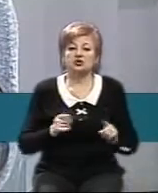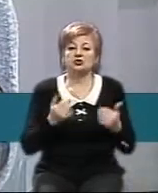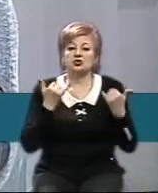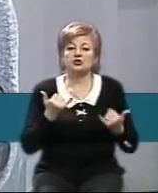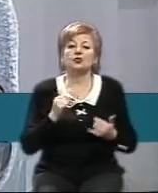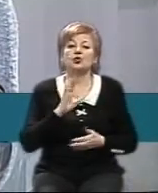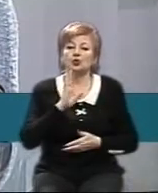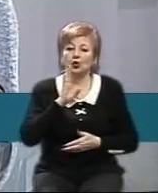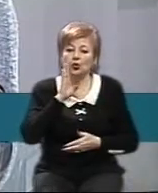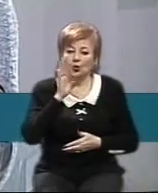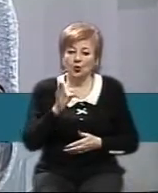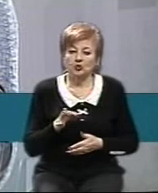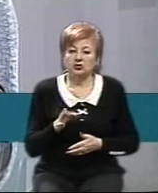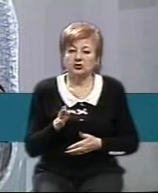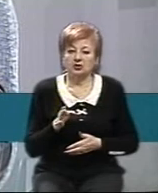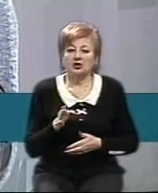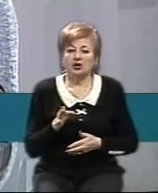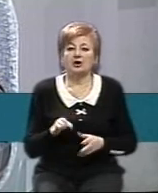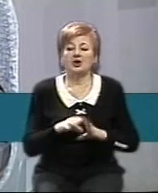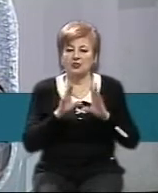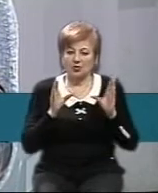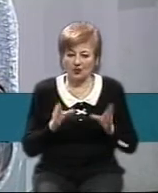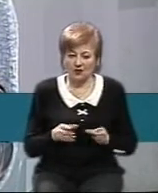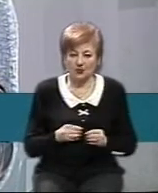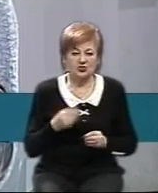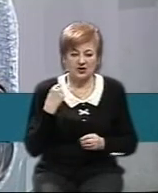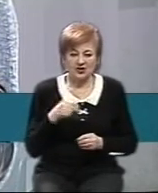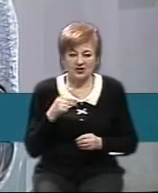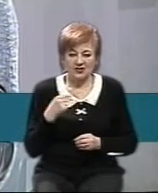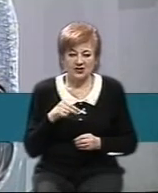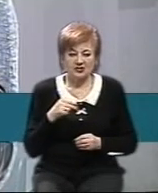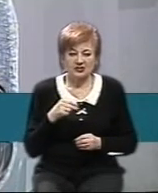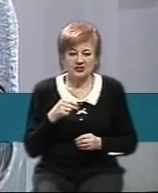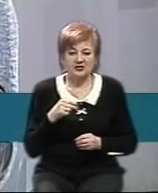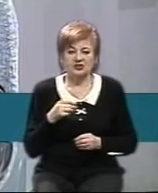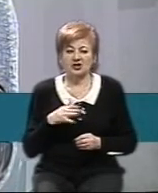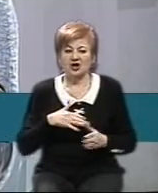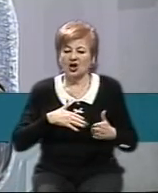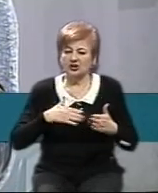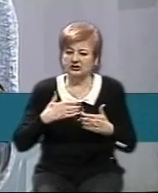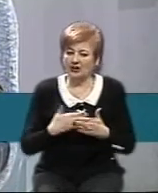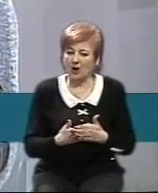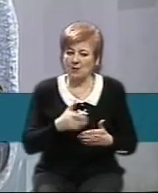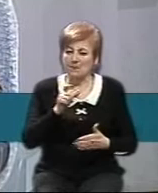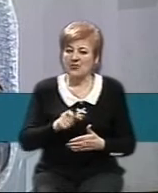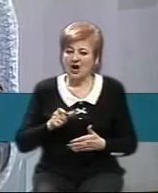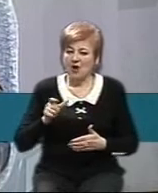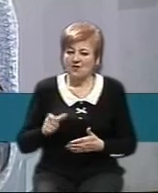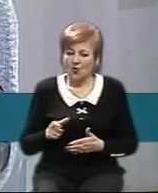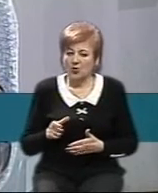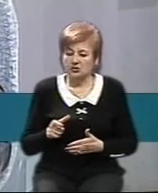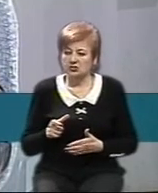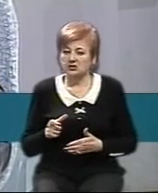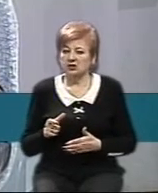зранку загалом у військоматах «Запоріжжя» вже було 100 добровольців. Які отак от віддвуговують, така була